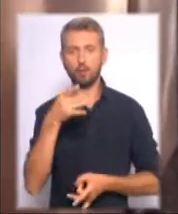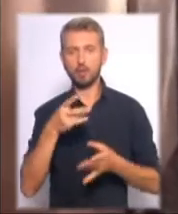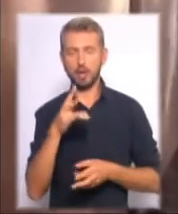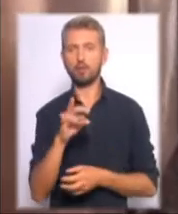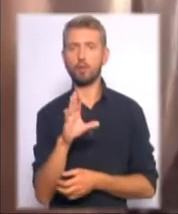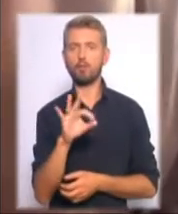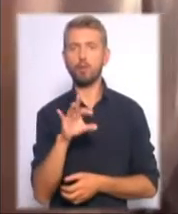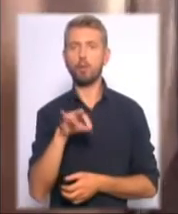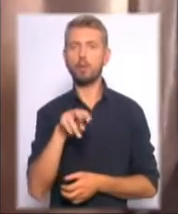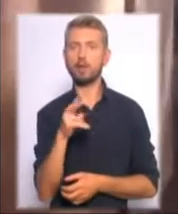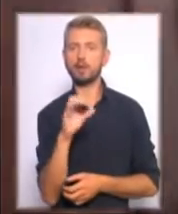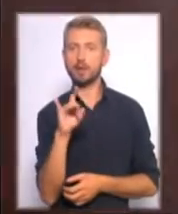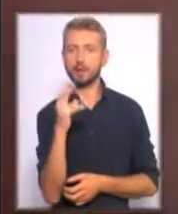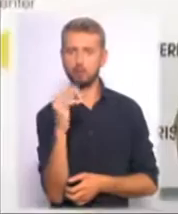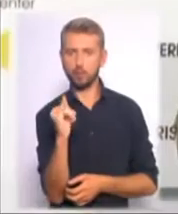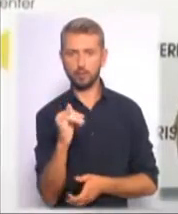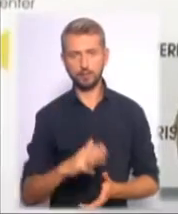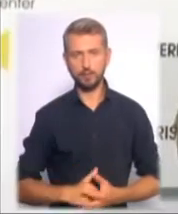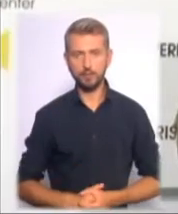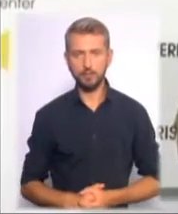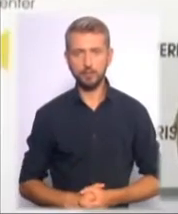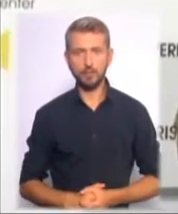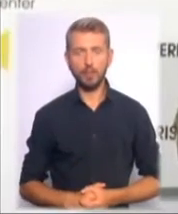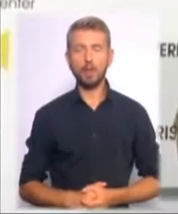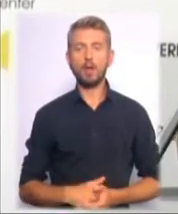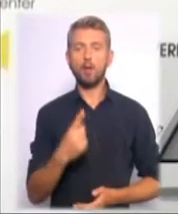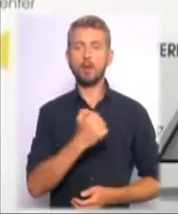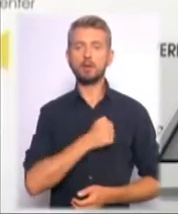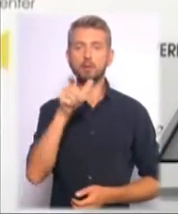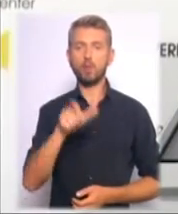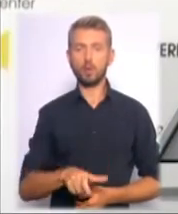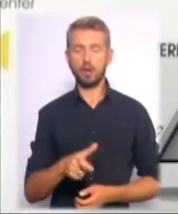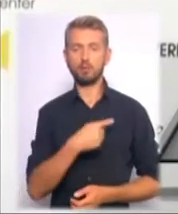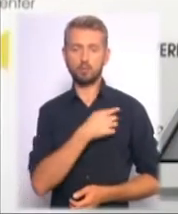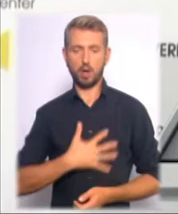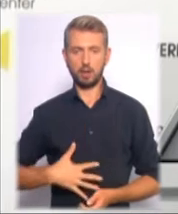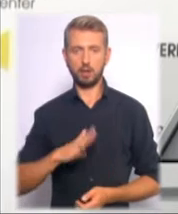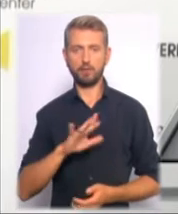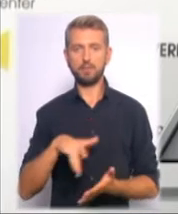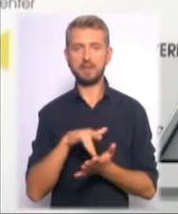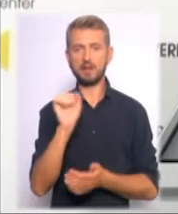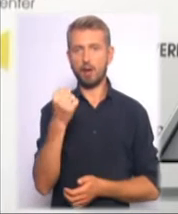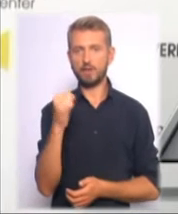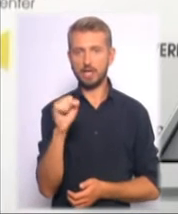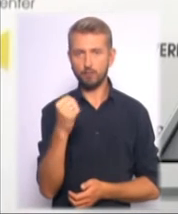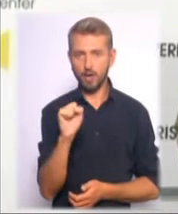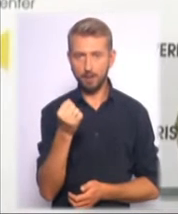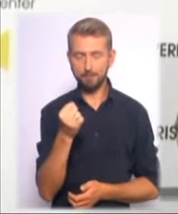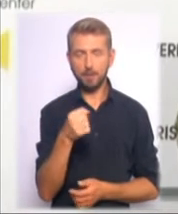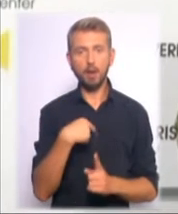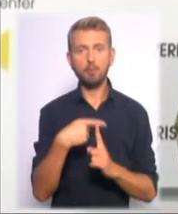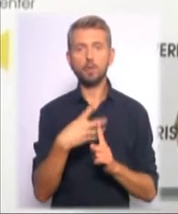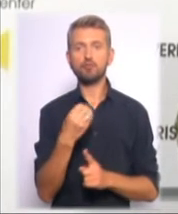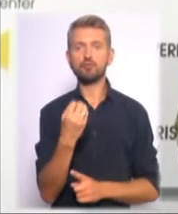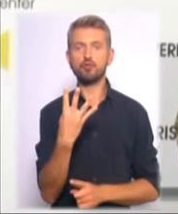але є поранені. Один боєць Збройних сил отримав поранення в Авдіївці. Окрім цього, ще